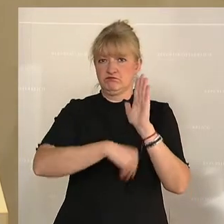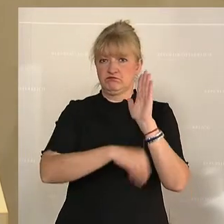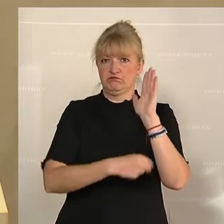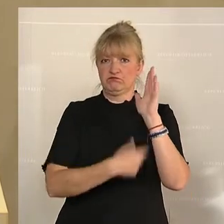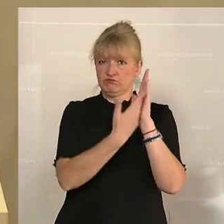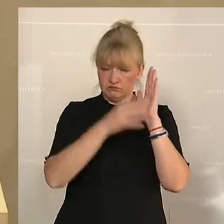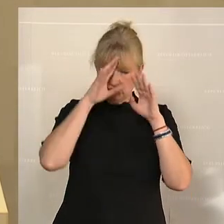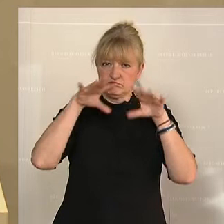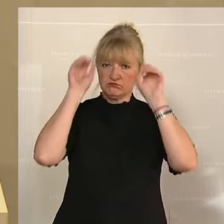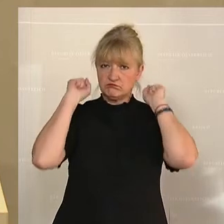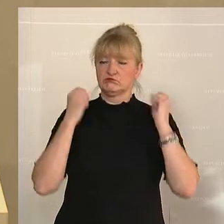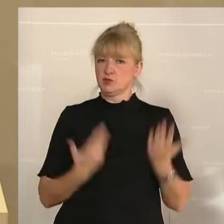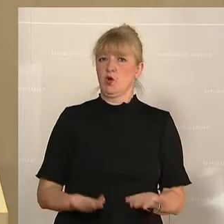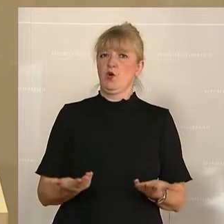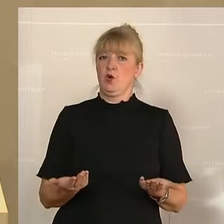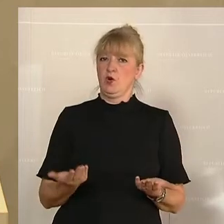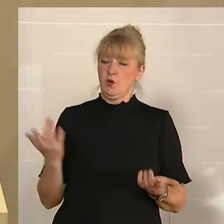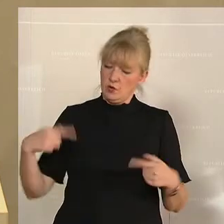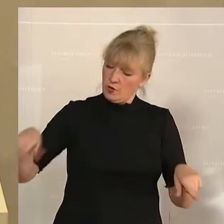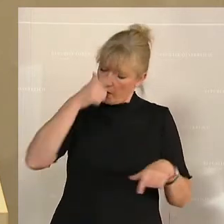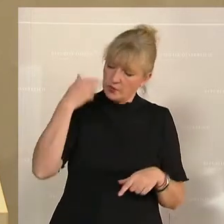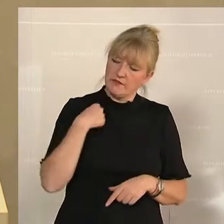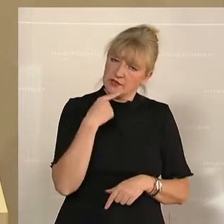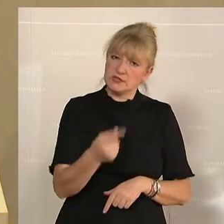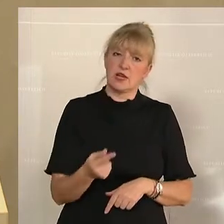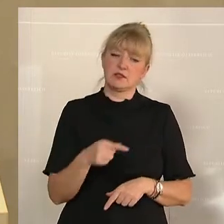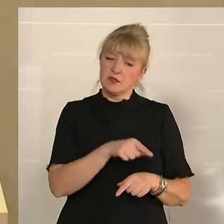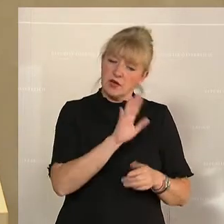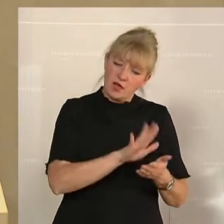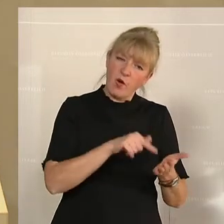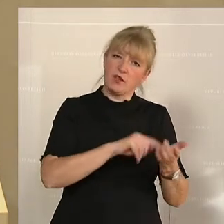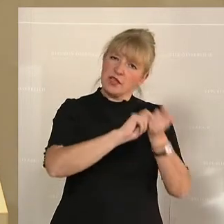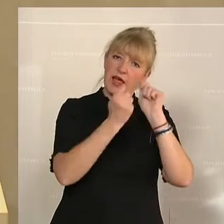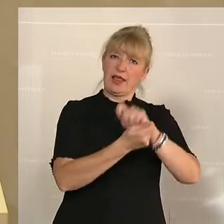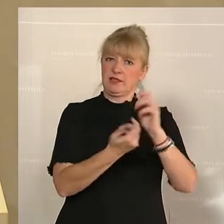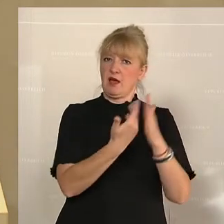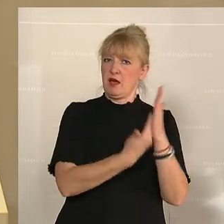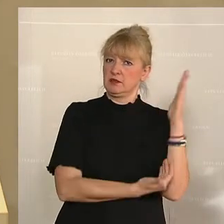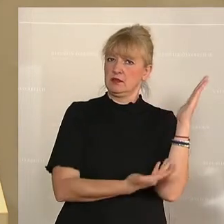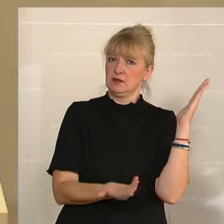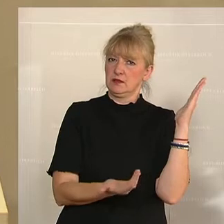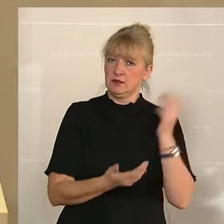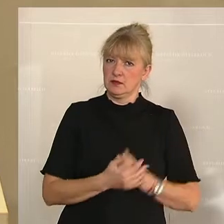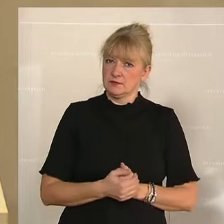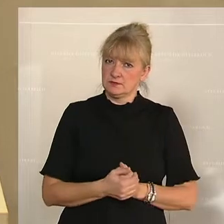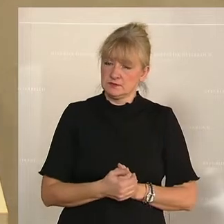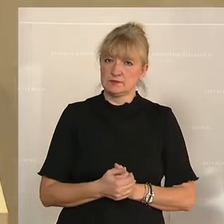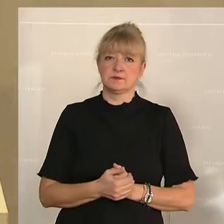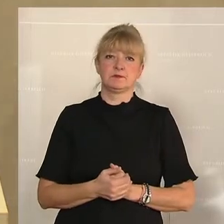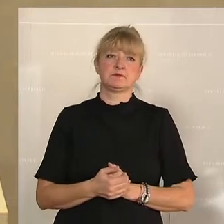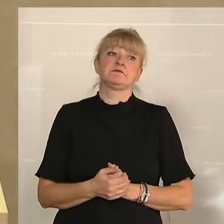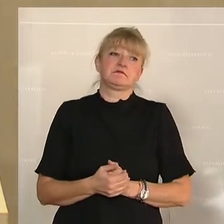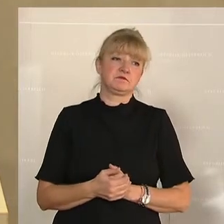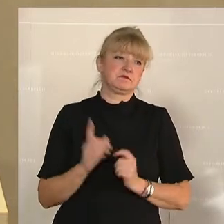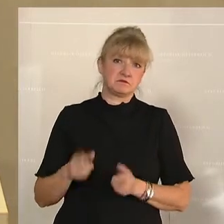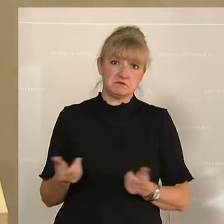verstanden und haben gesagt, dort gehört Handlungsbedarf. Aber auch, da